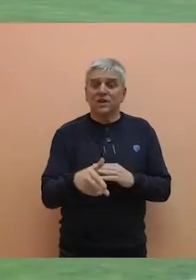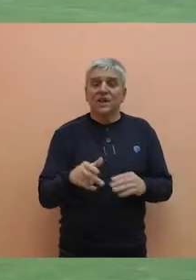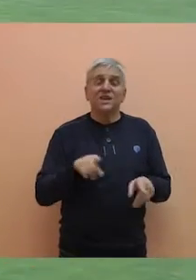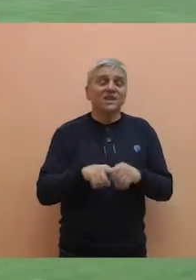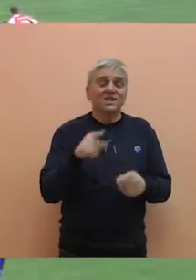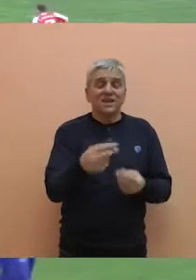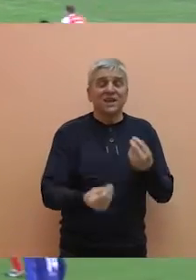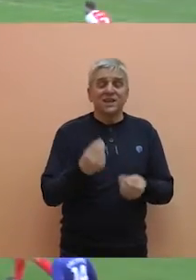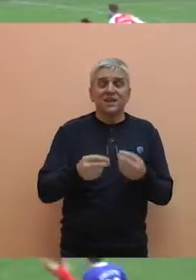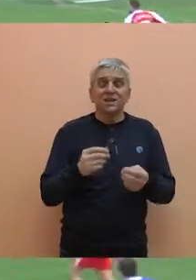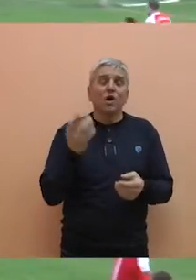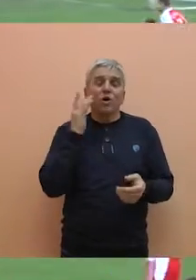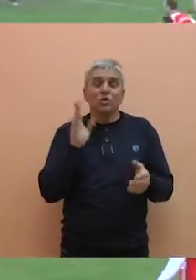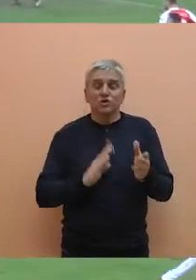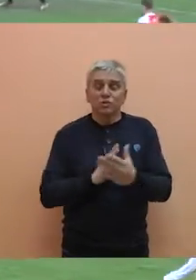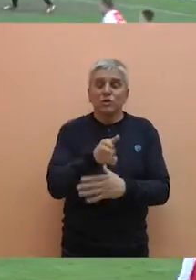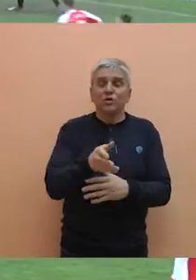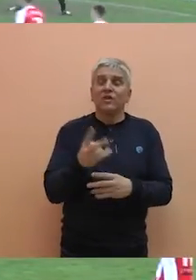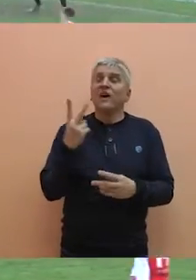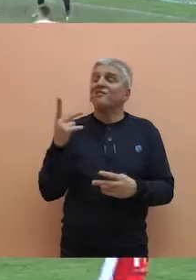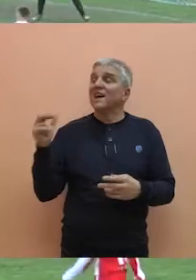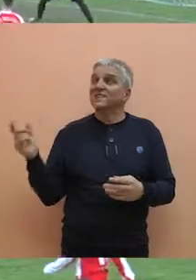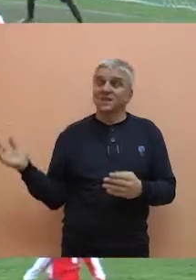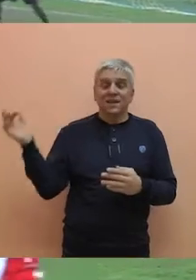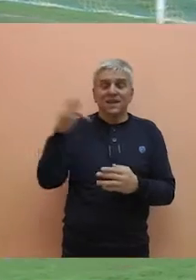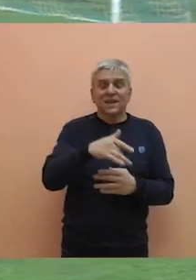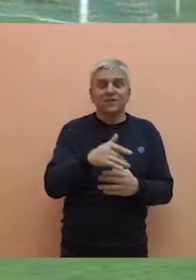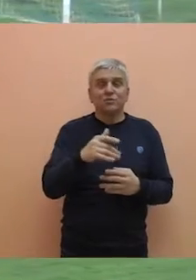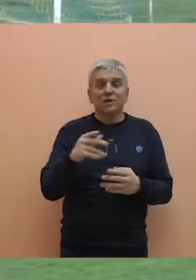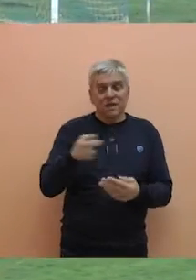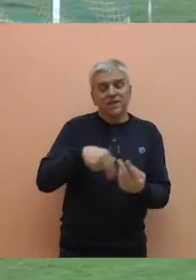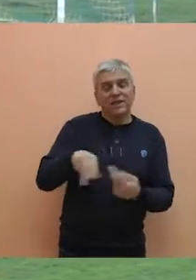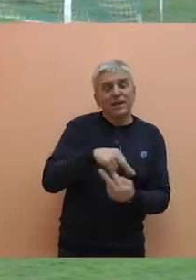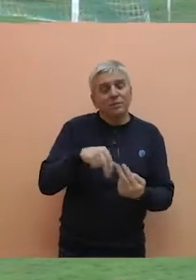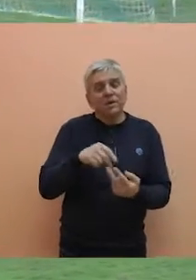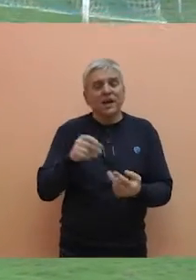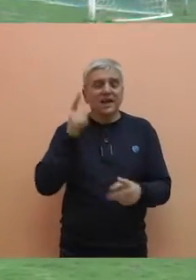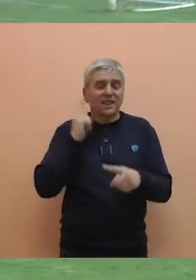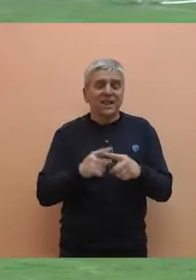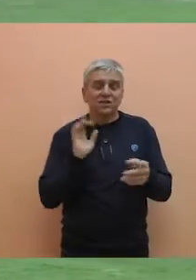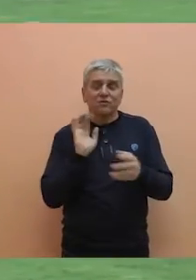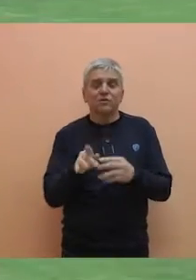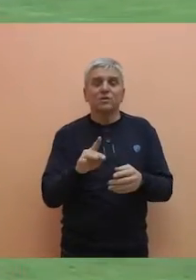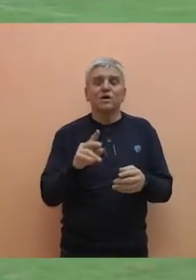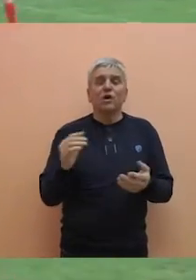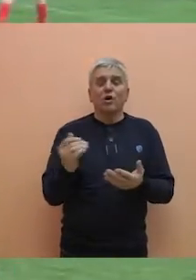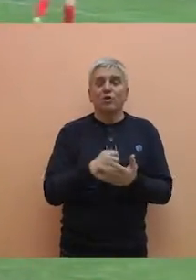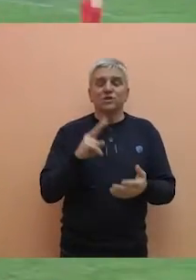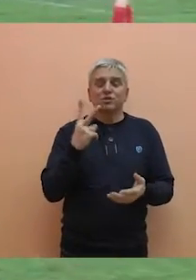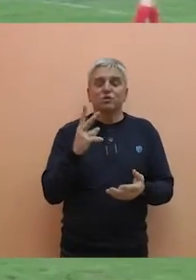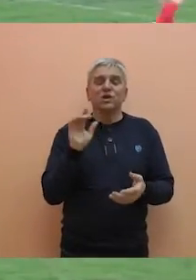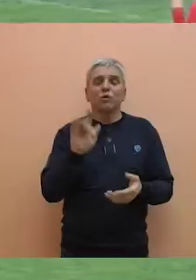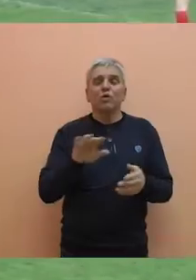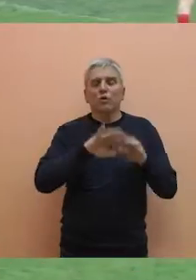utakmice isti igrač nakon odličnog prodora i centaršu Tabasina sa desne strane driblingom, a zatim preciznim udarcem postiže svoj